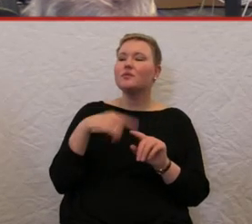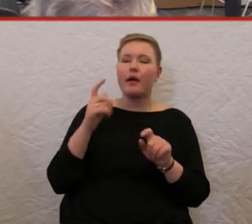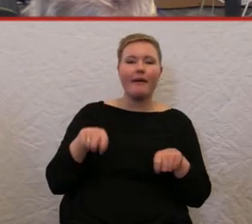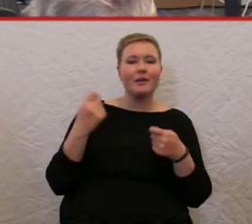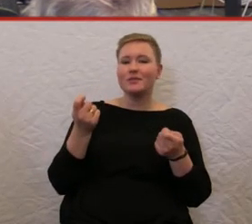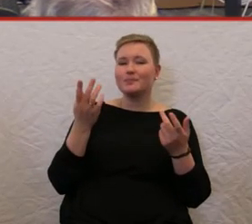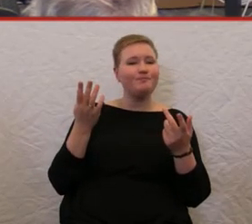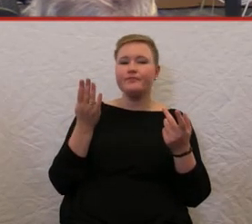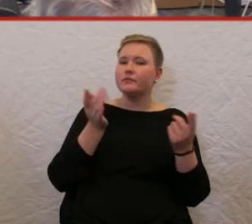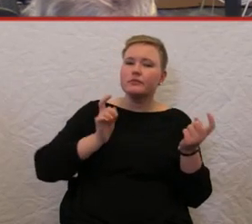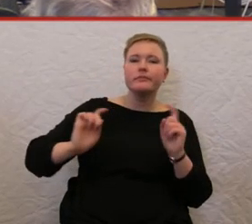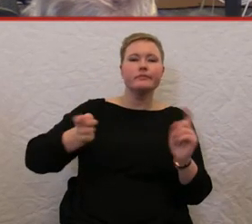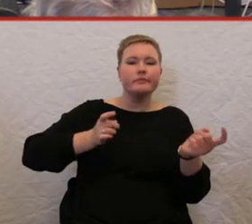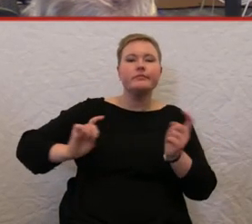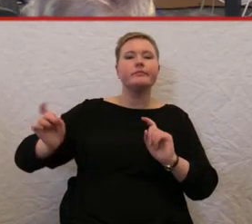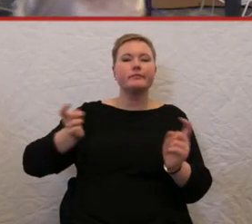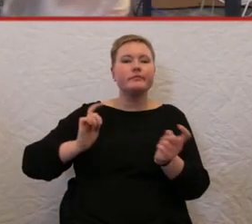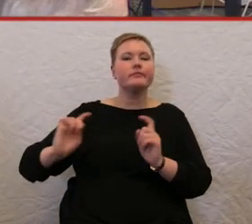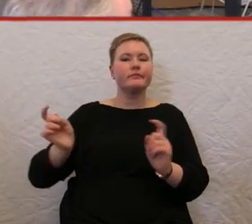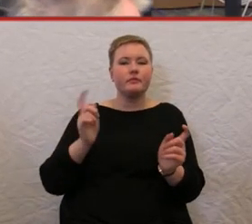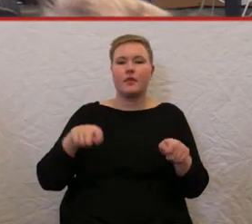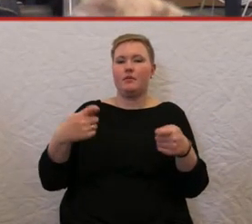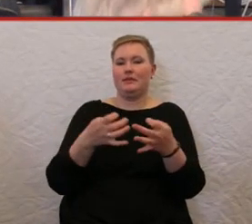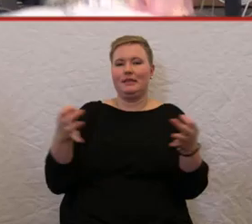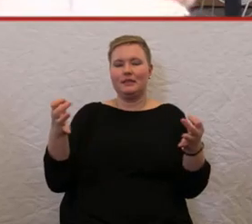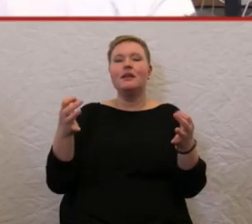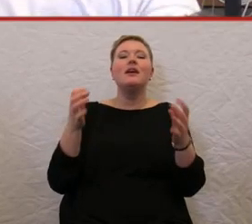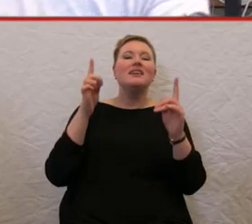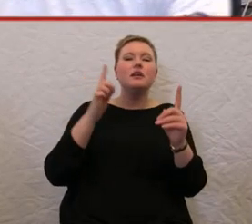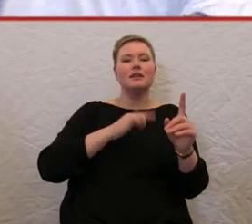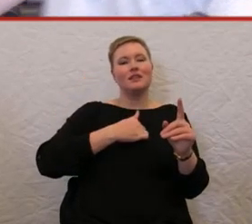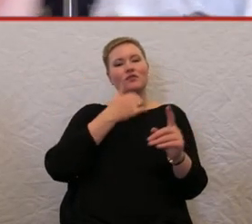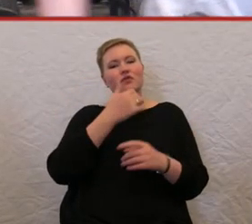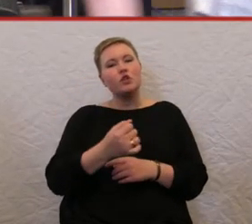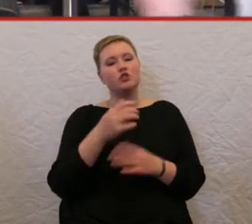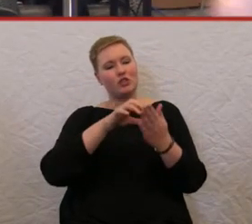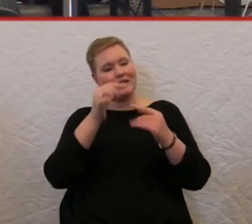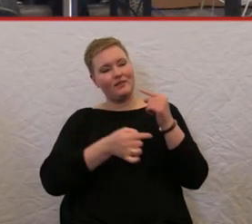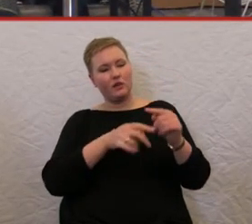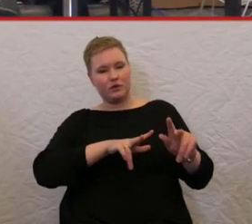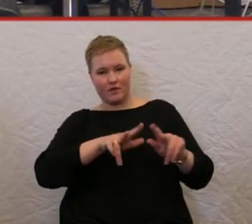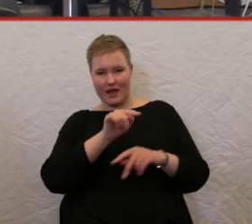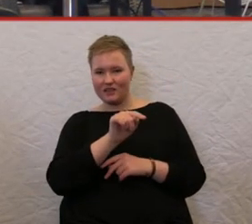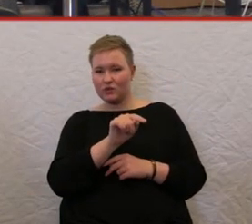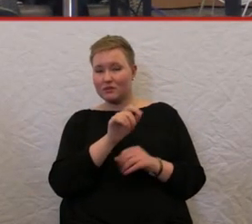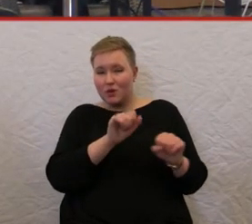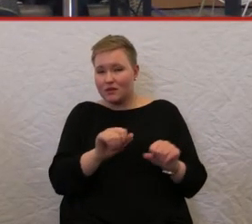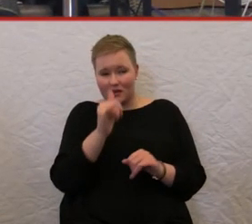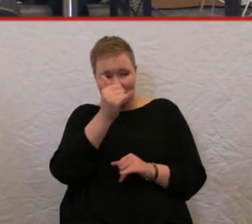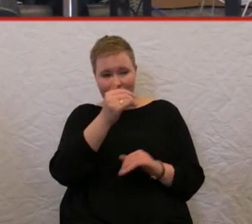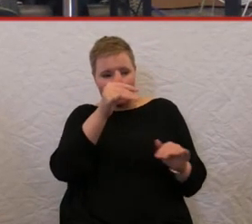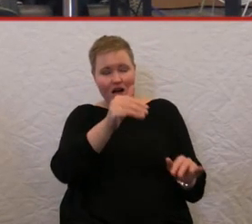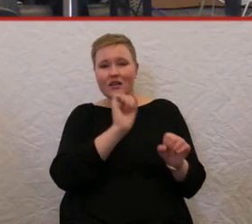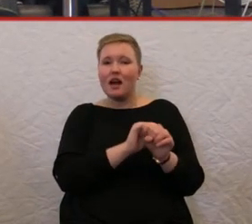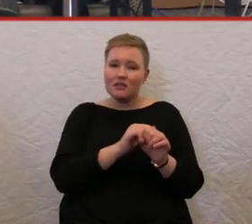Allerdings muss man sagen, hätte ich mir gewünscht, dass die Stadtentwicklungsverwaltung die durchaus die Möglichkeit hat, Vorgaben zu machen.